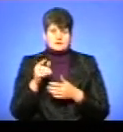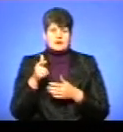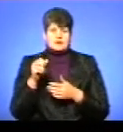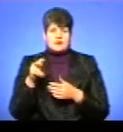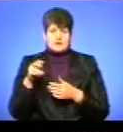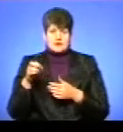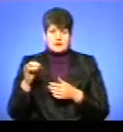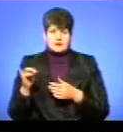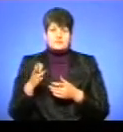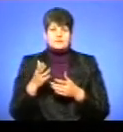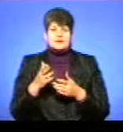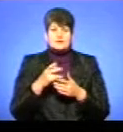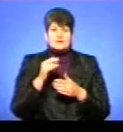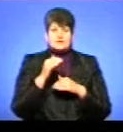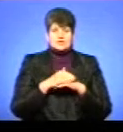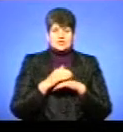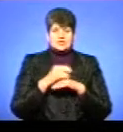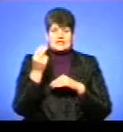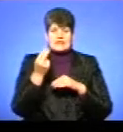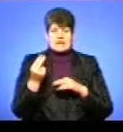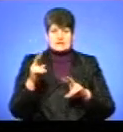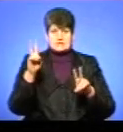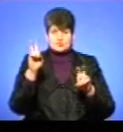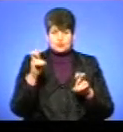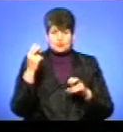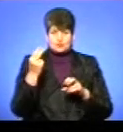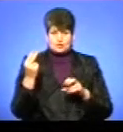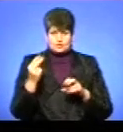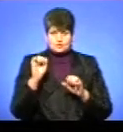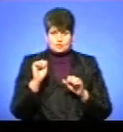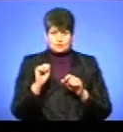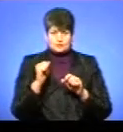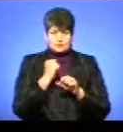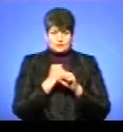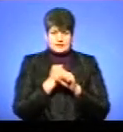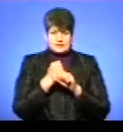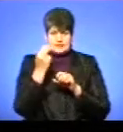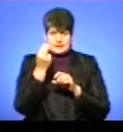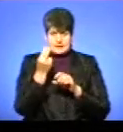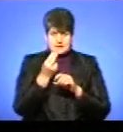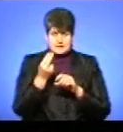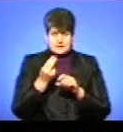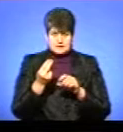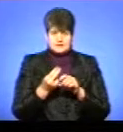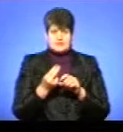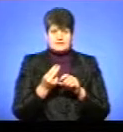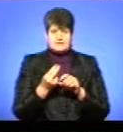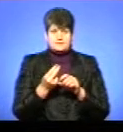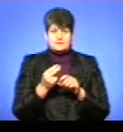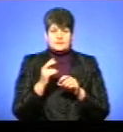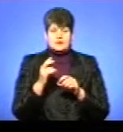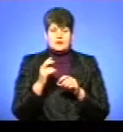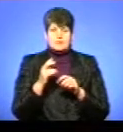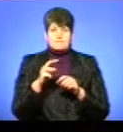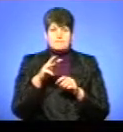мистецький захід. Вечірній рисунок. Подожники будуть створювати картину в стилі, як франциско-інпересіоніста Дега.